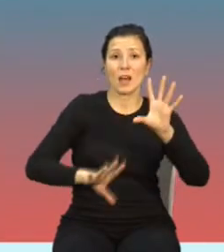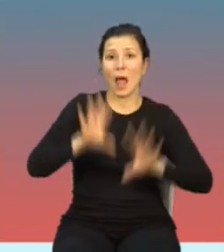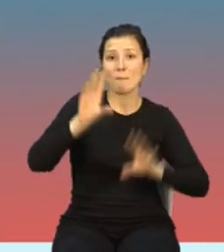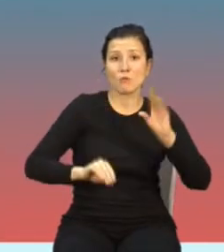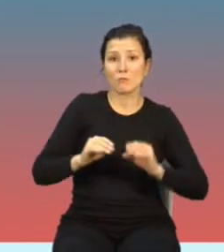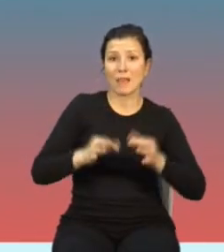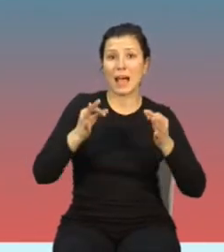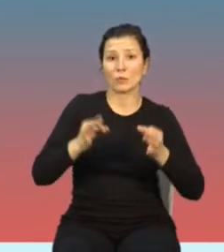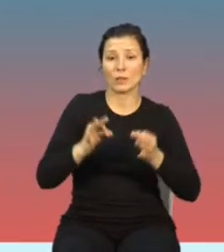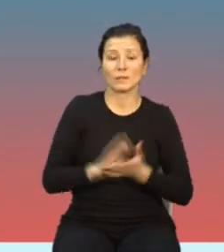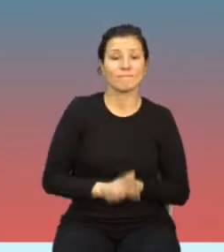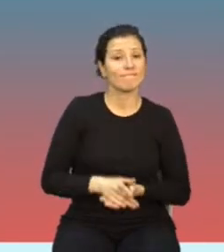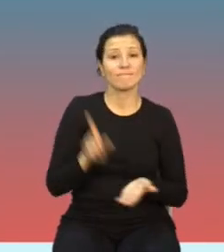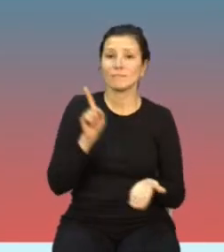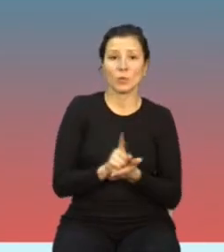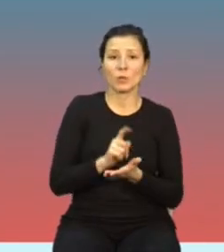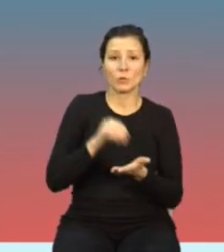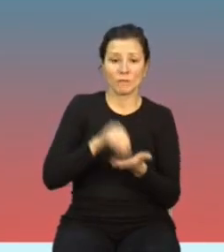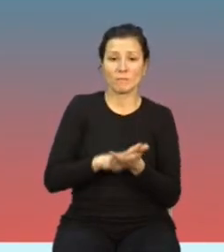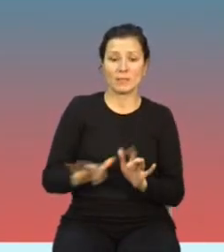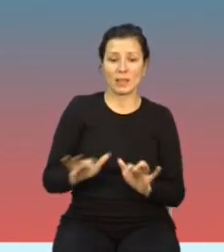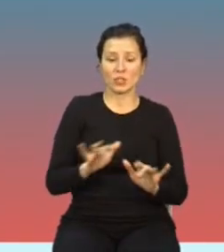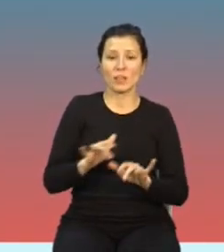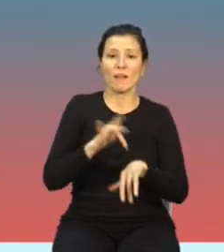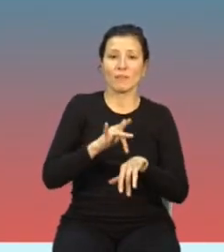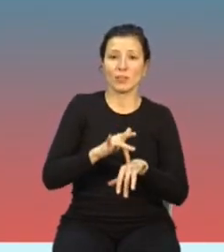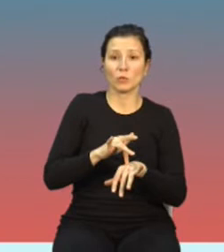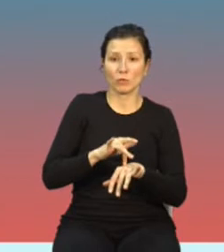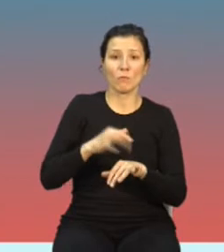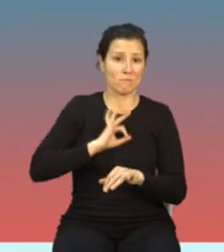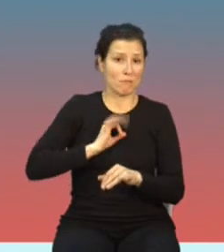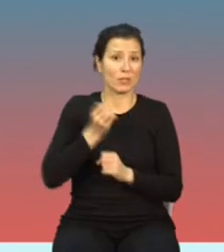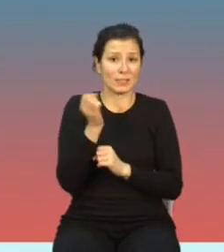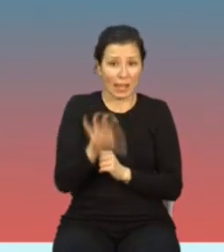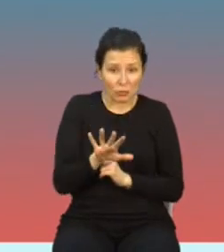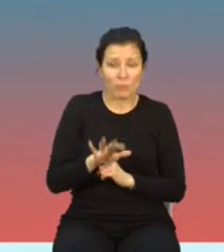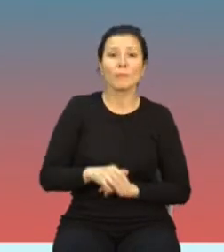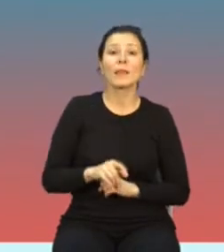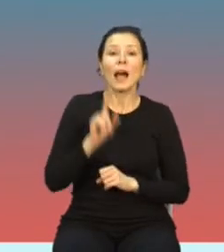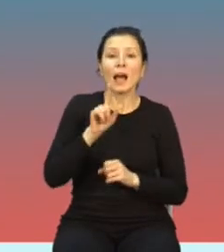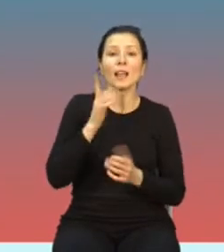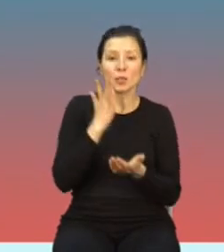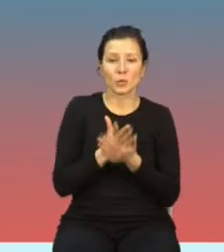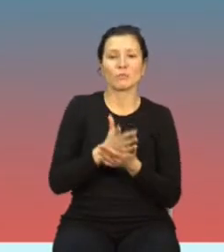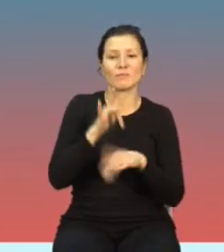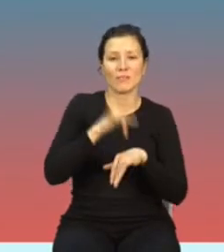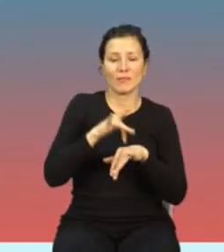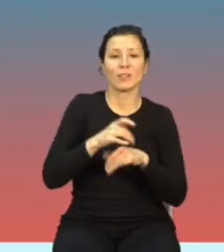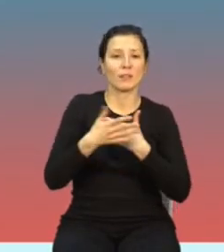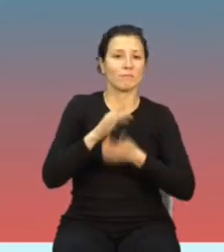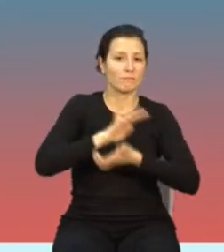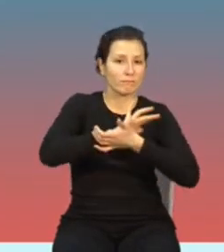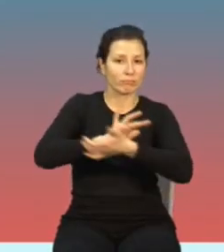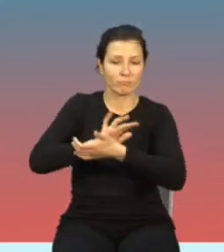Co prawda nie zdążyłem wprowadzić wyników do tych slajdów, ale tak czy inaczej opublikowaliśmy wyniki z 40